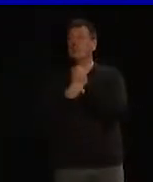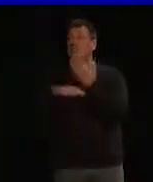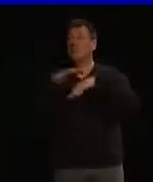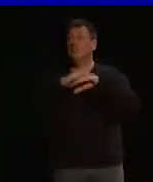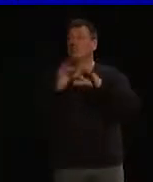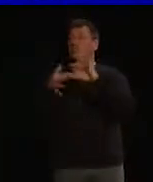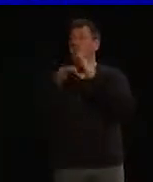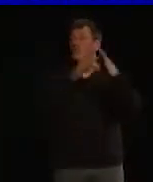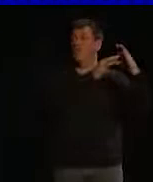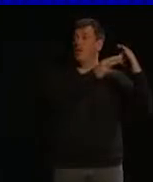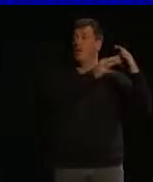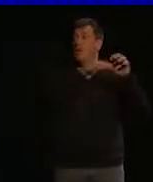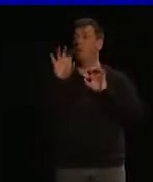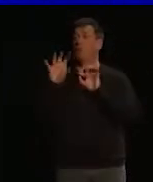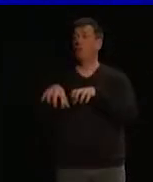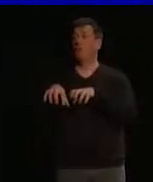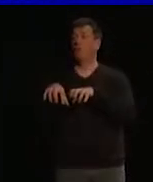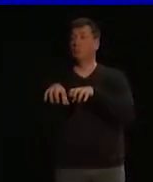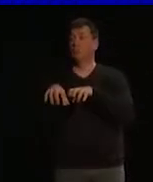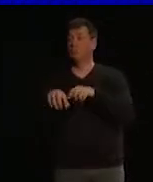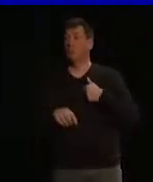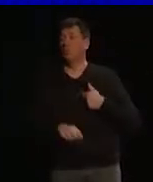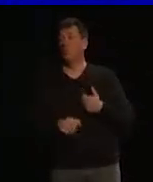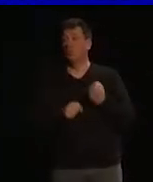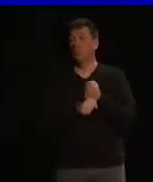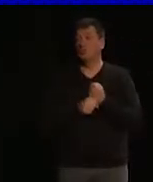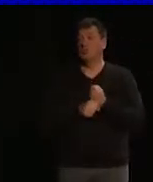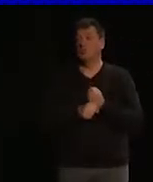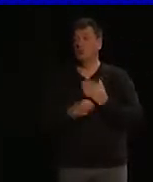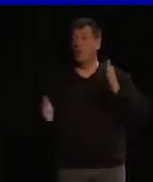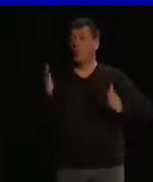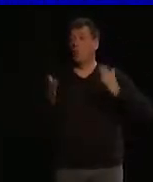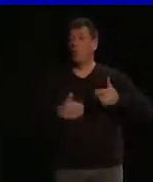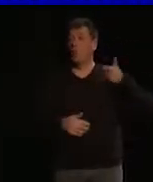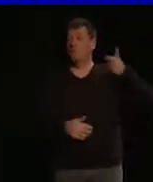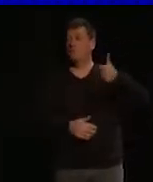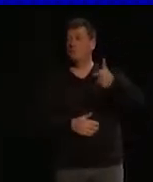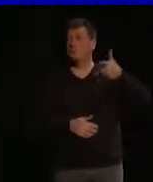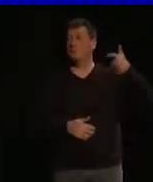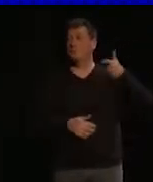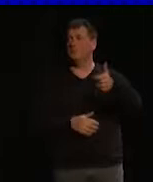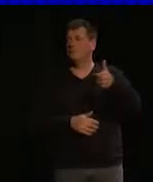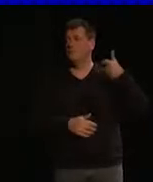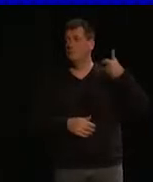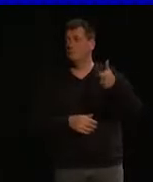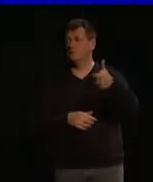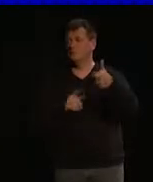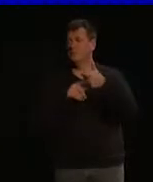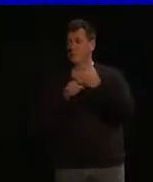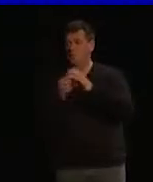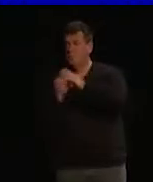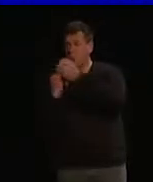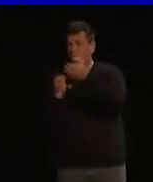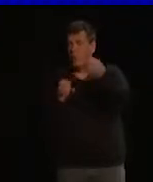Peugeot et que cette machine, ce n'est pas une tablette, mais la visseuse robotisée avec laquelle vous devez fixer, mettons, le collier d'une durite.